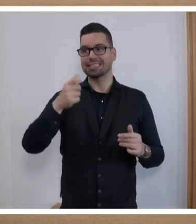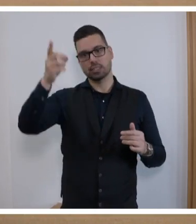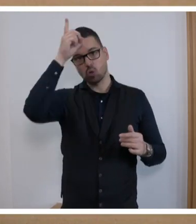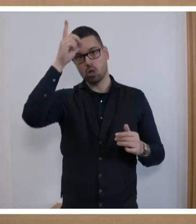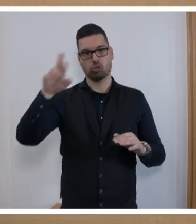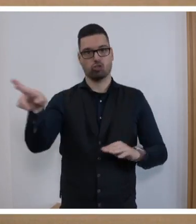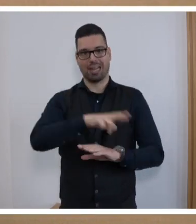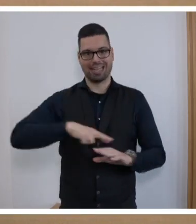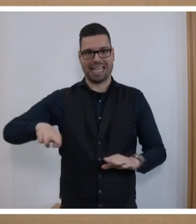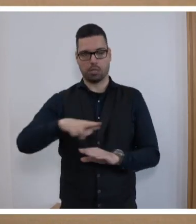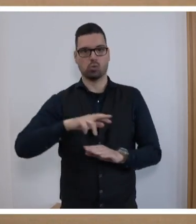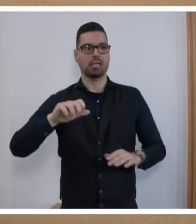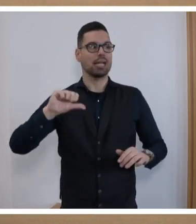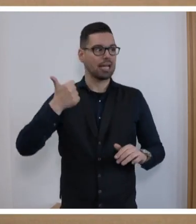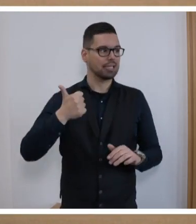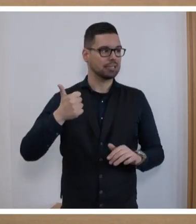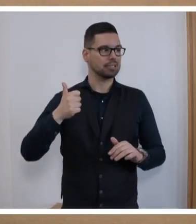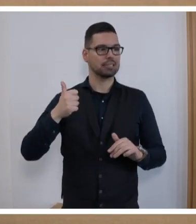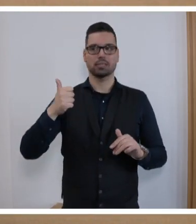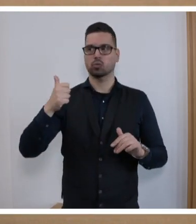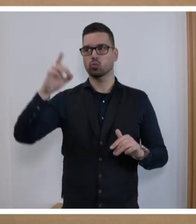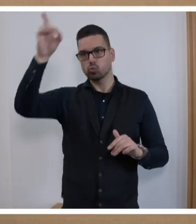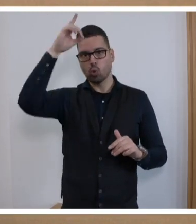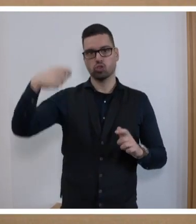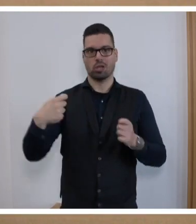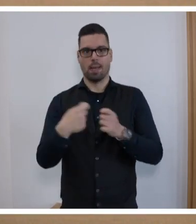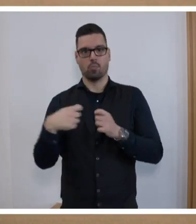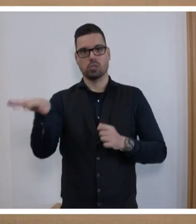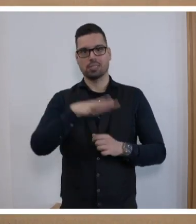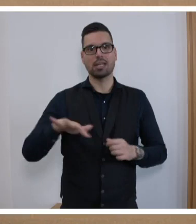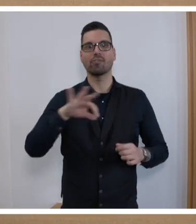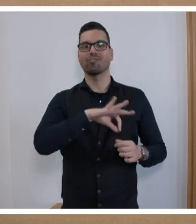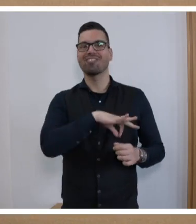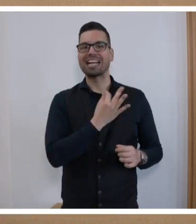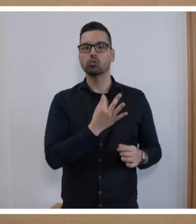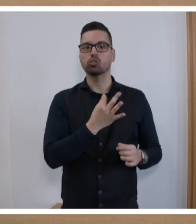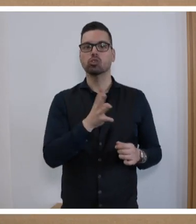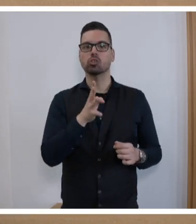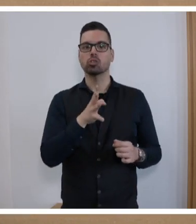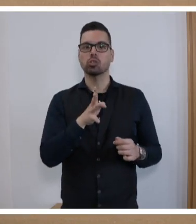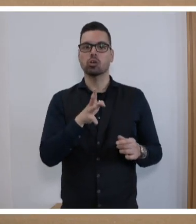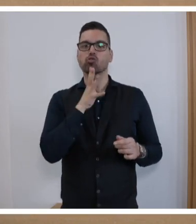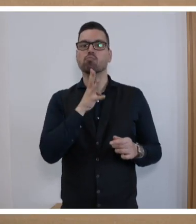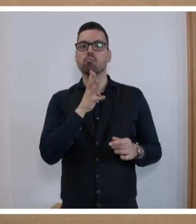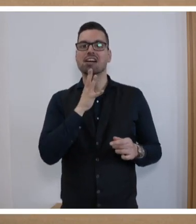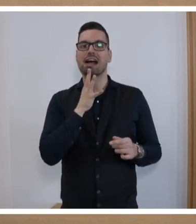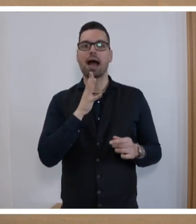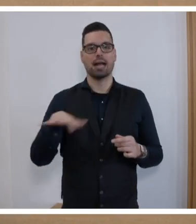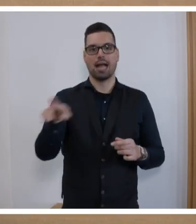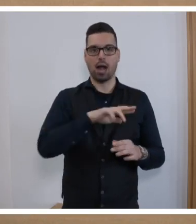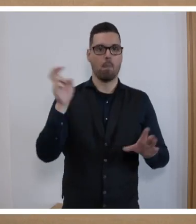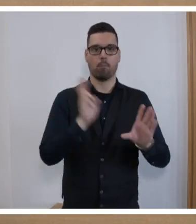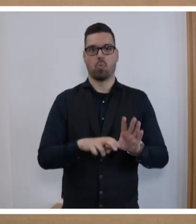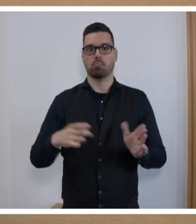Damit werden wir das erste deutsche Bundesland, das dem französischen Sprachraum beitritt. Was für ein